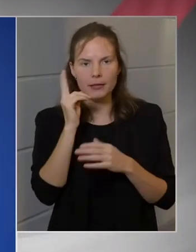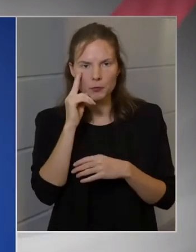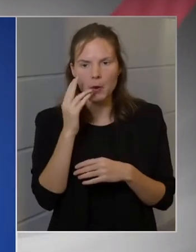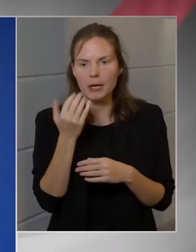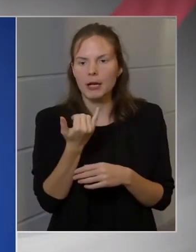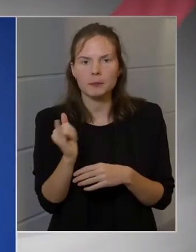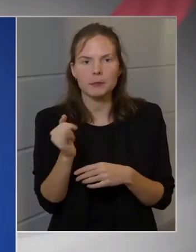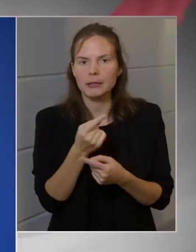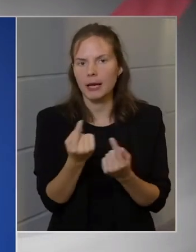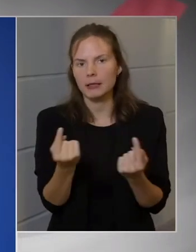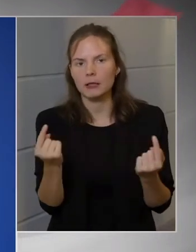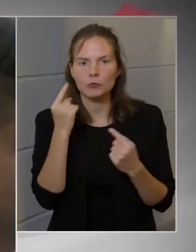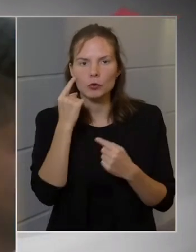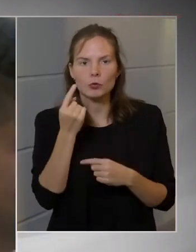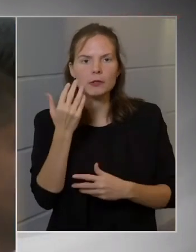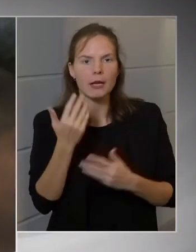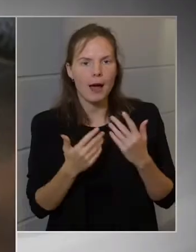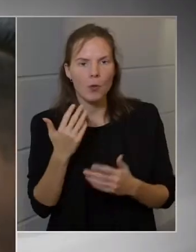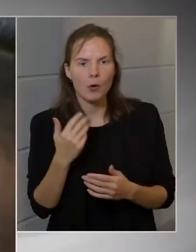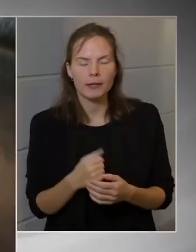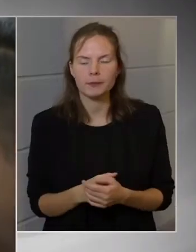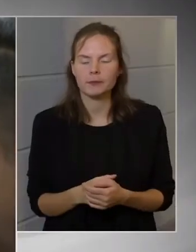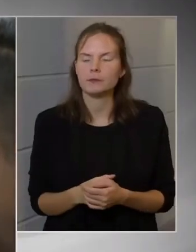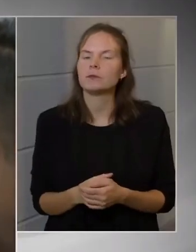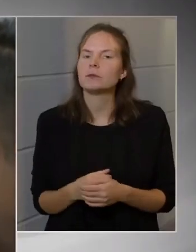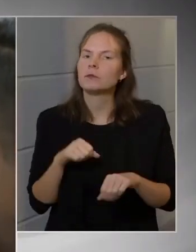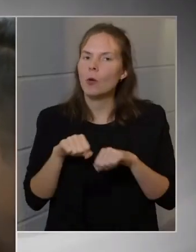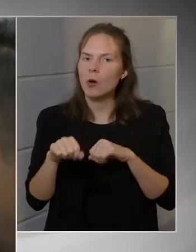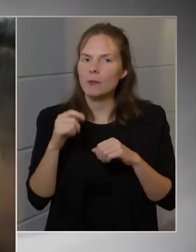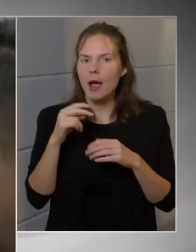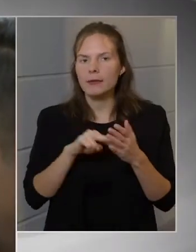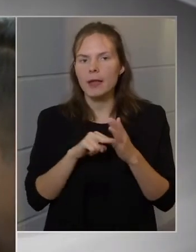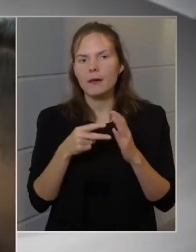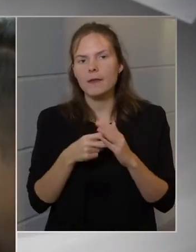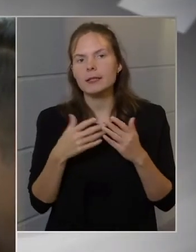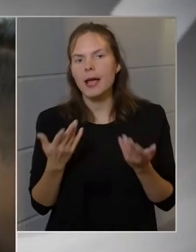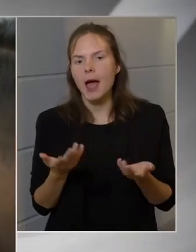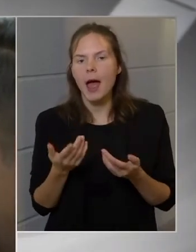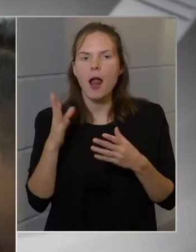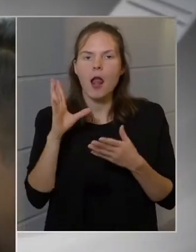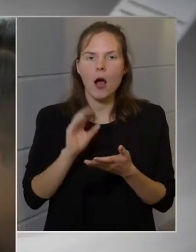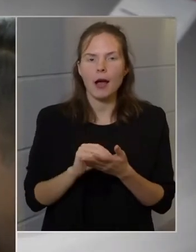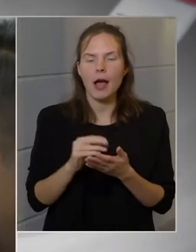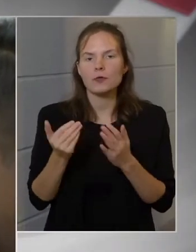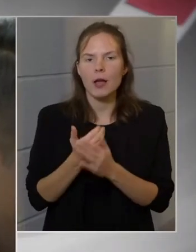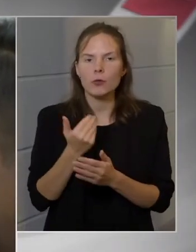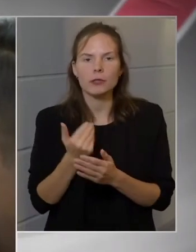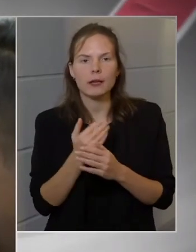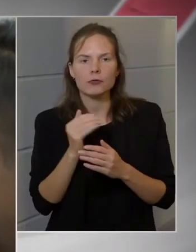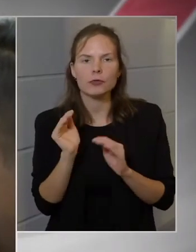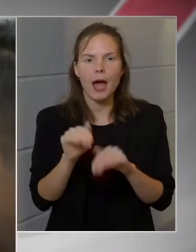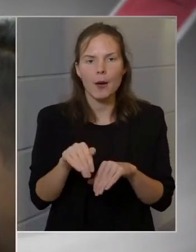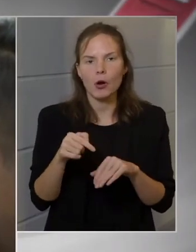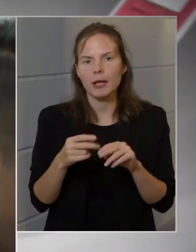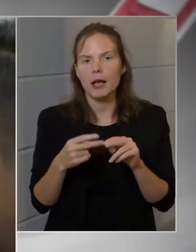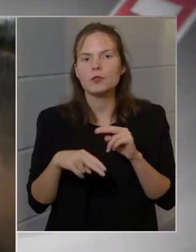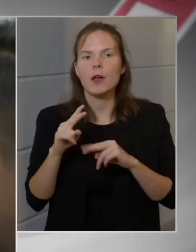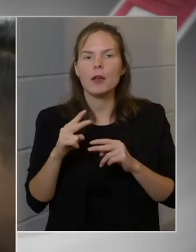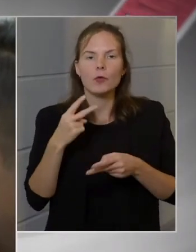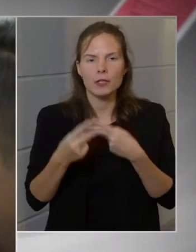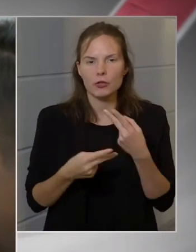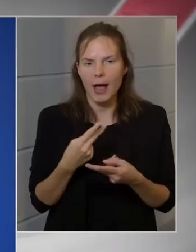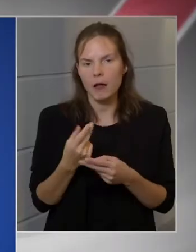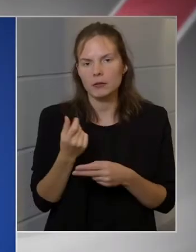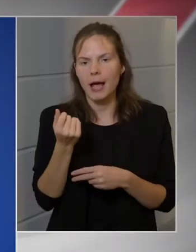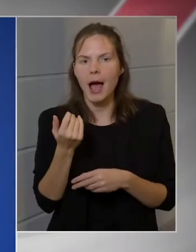mindenki ki tudja számolni. És tervezi a kormánya lakásfelújítási támogatások felővizsgálatát az áramelkedések miatt?